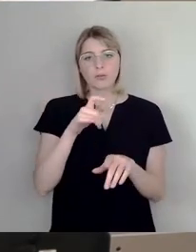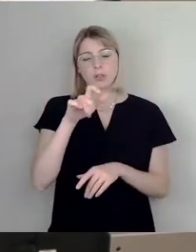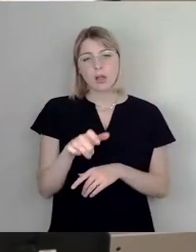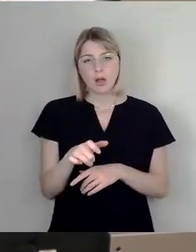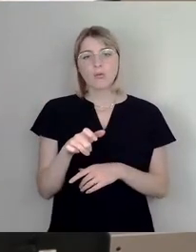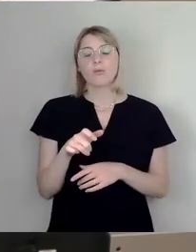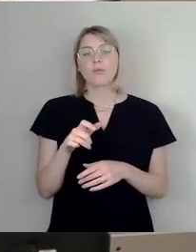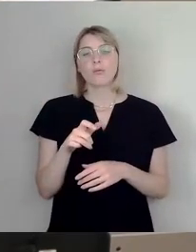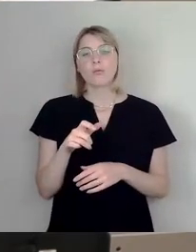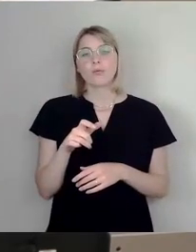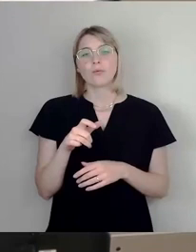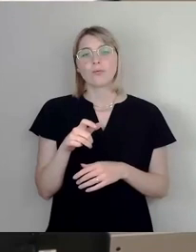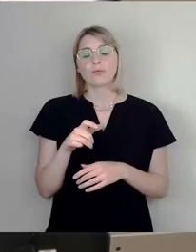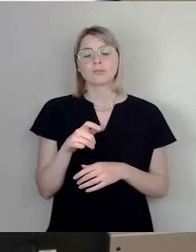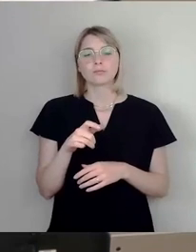nehmen.